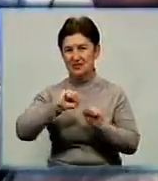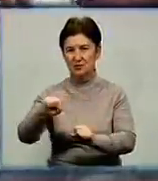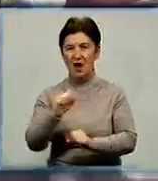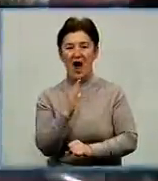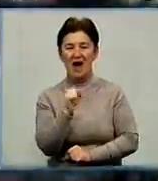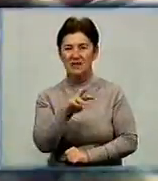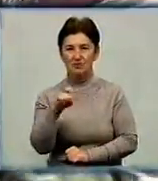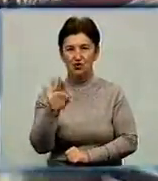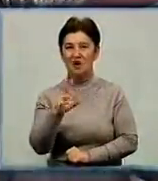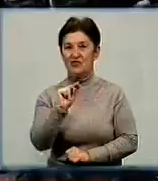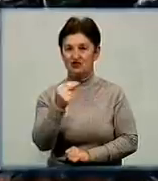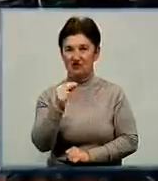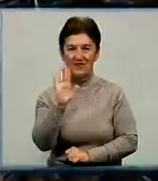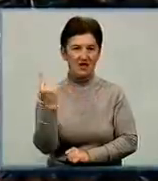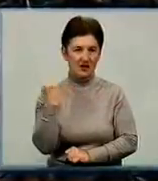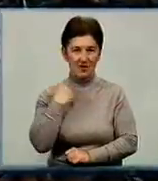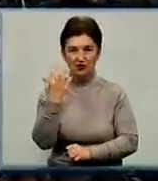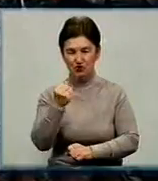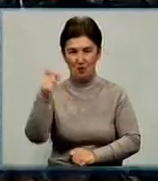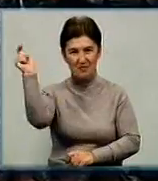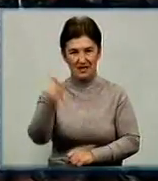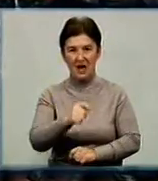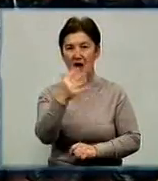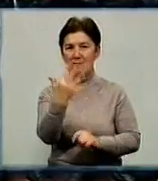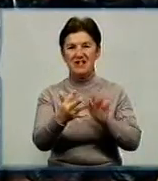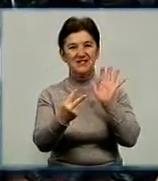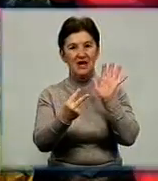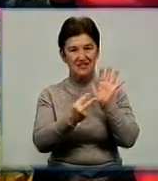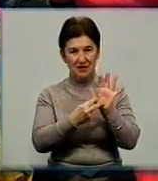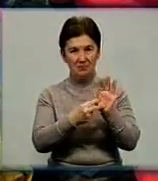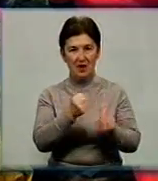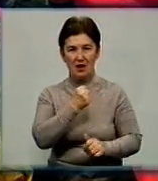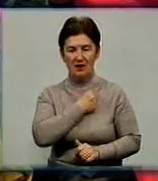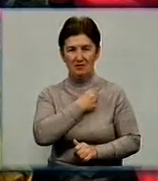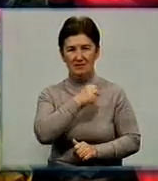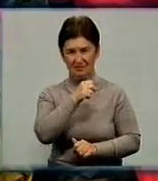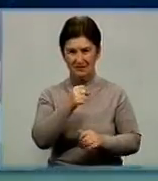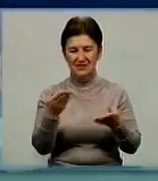Атаманчук, у четвер в Кіровоград прибудуть 57 демобілізованих прикордонників.